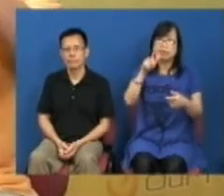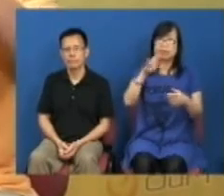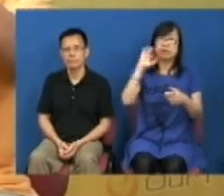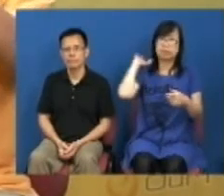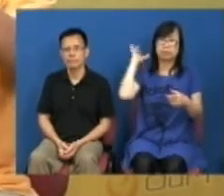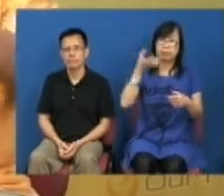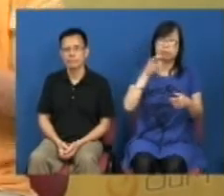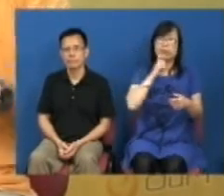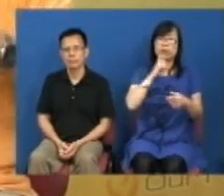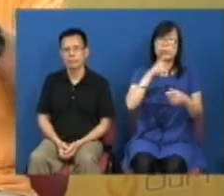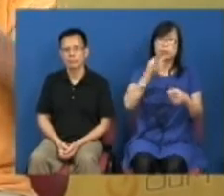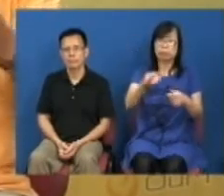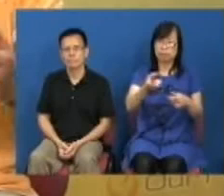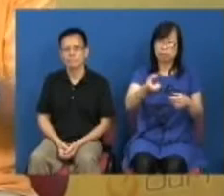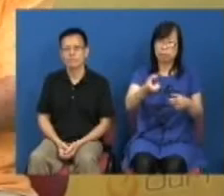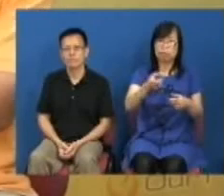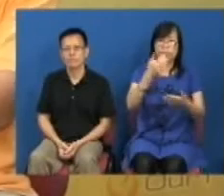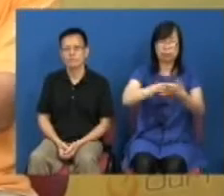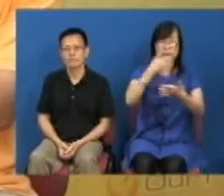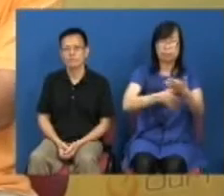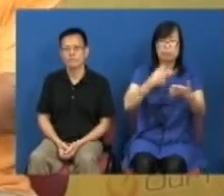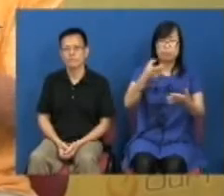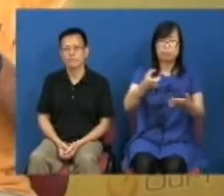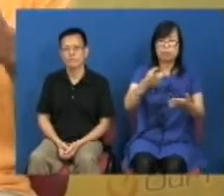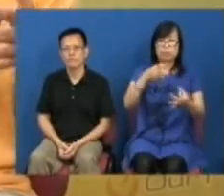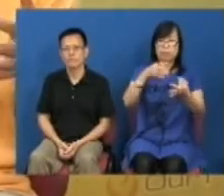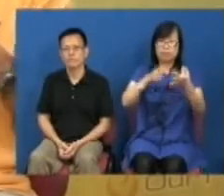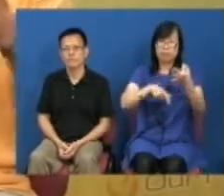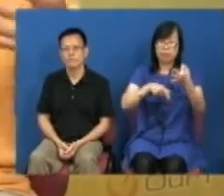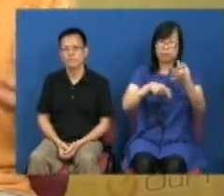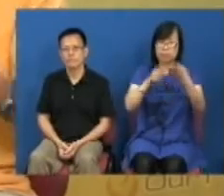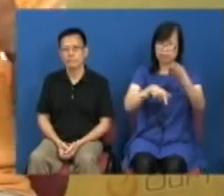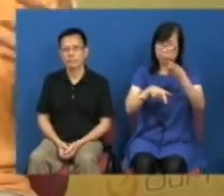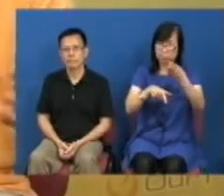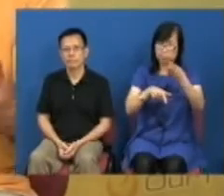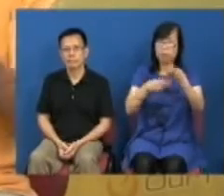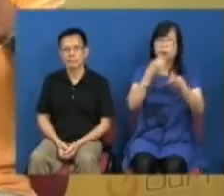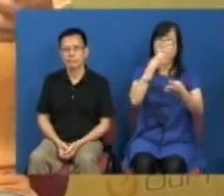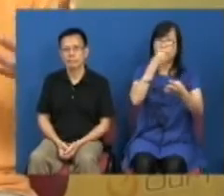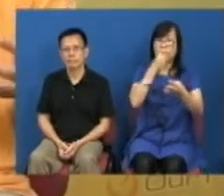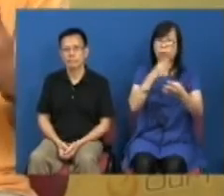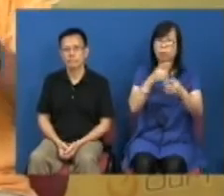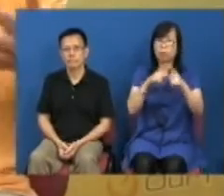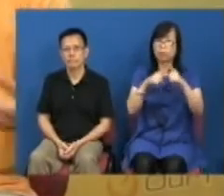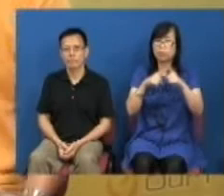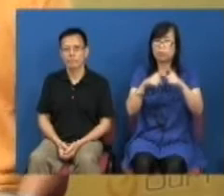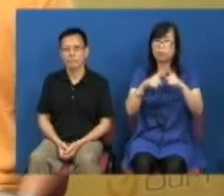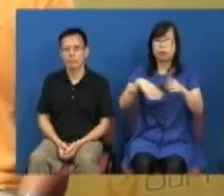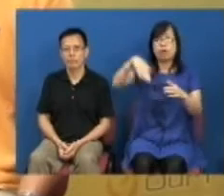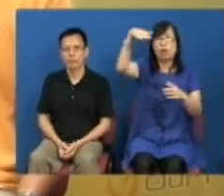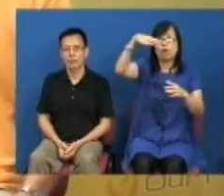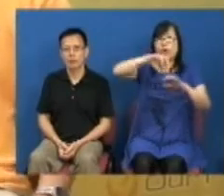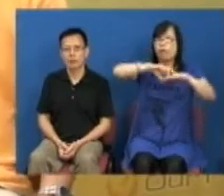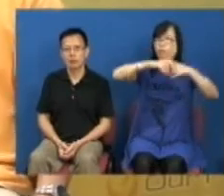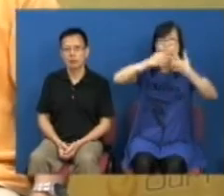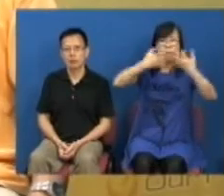他们都有一个金额所以就减少了我们今年三四月出现那种那种高度分化的